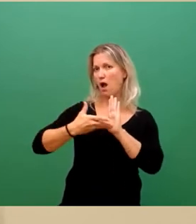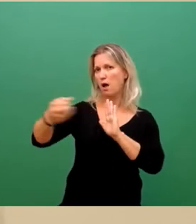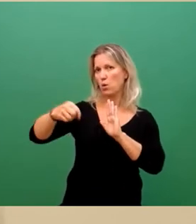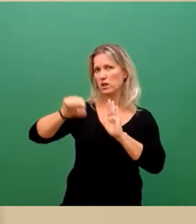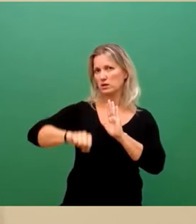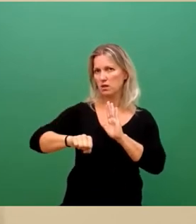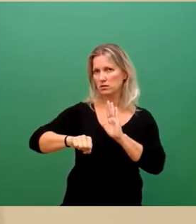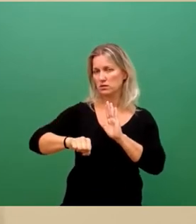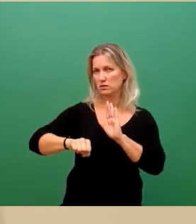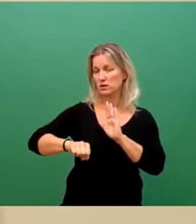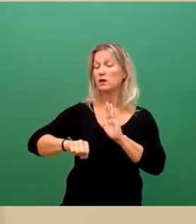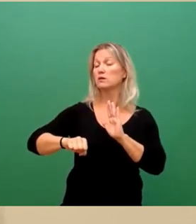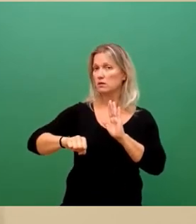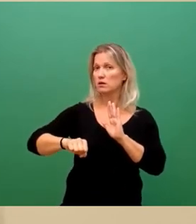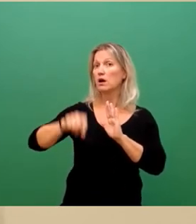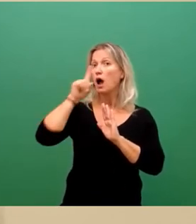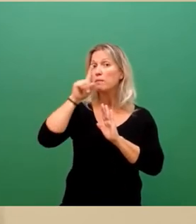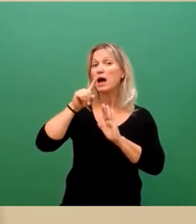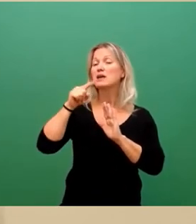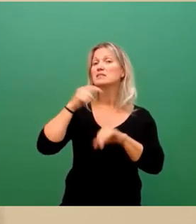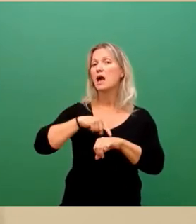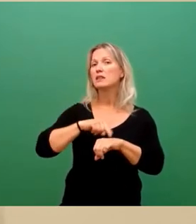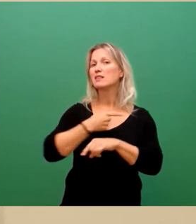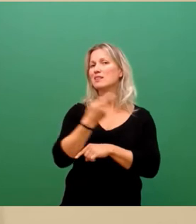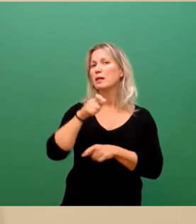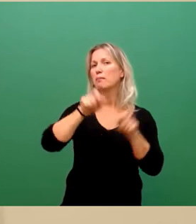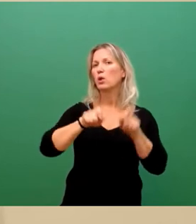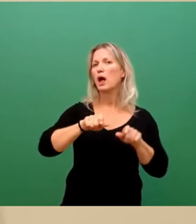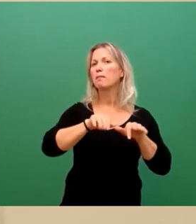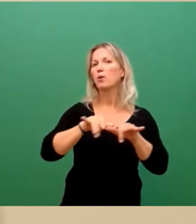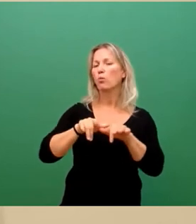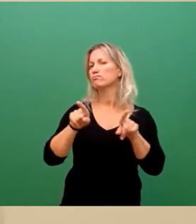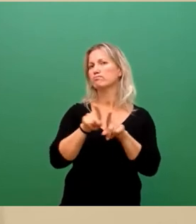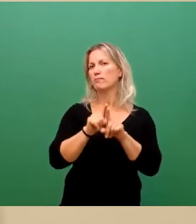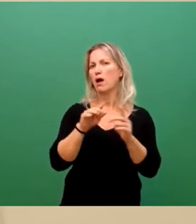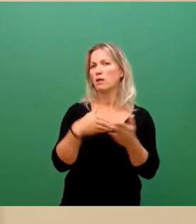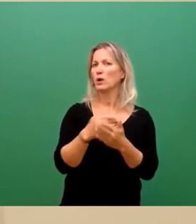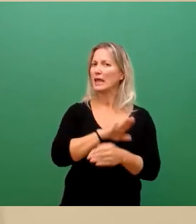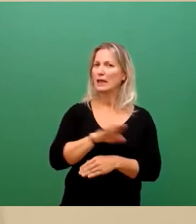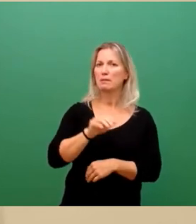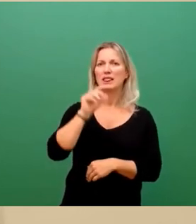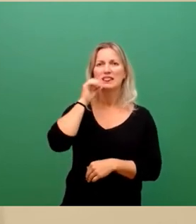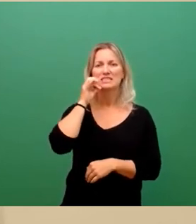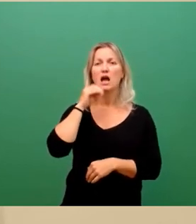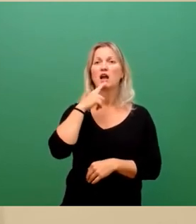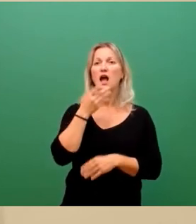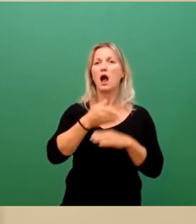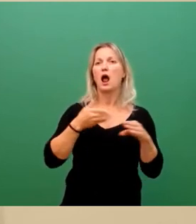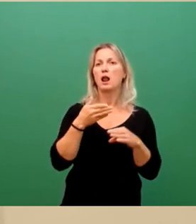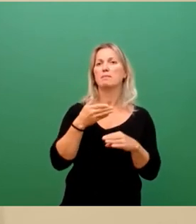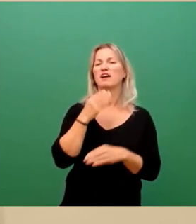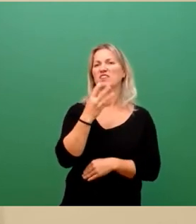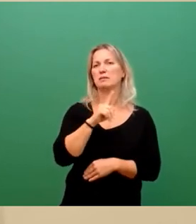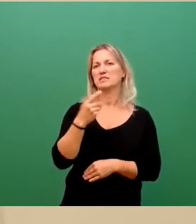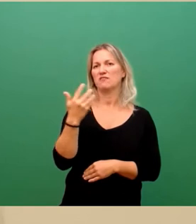Termin werden in den Bürgerbüros einheitlich angeboten. Diese sind jeden Dienstag von 15.30 Uhr bis 17.00 Uhr und jeden